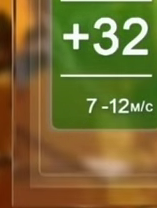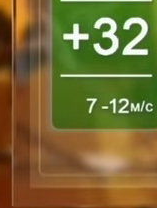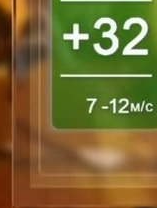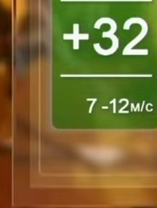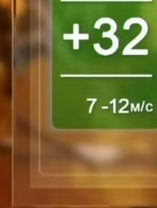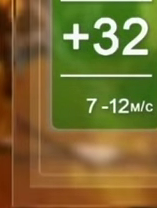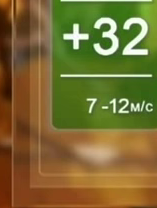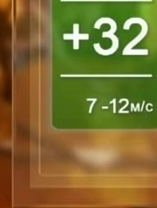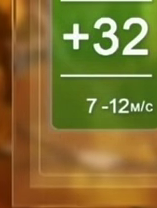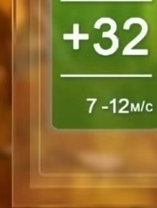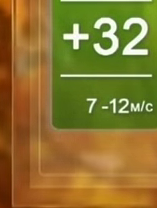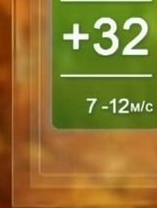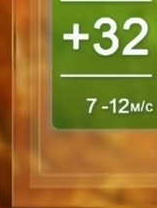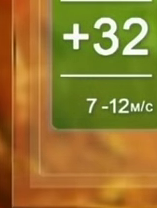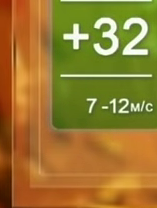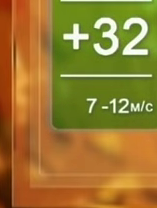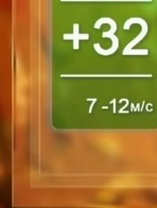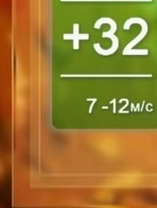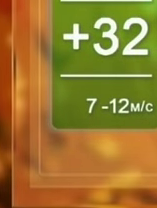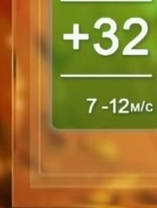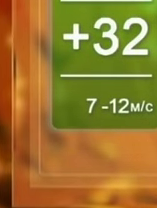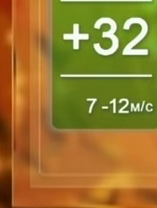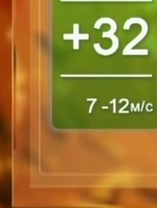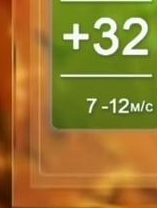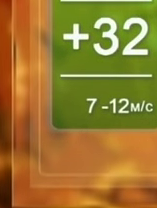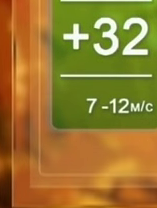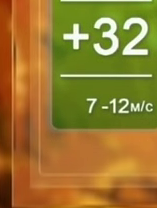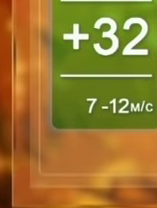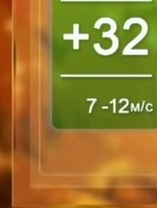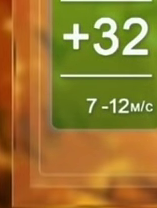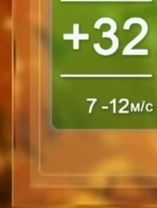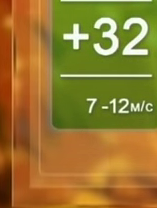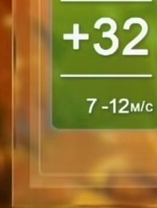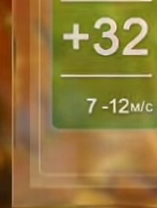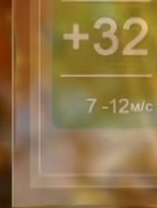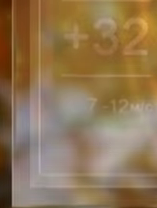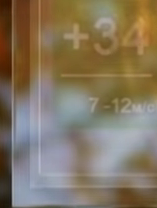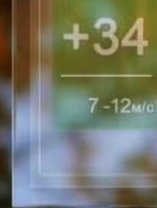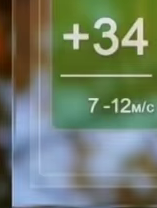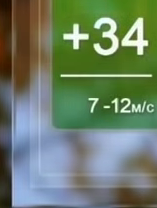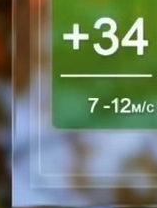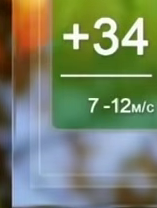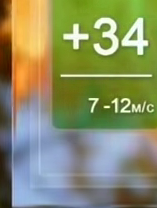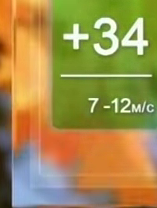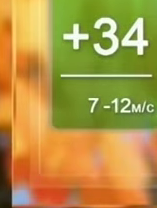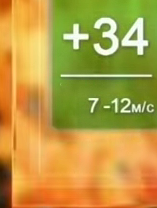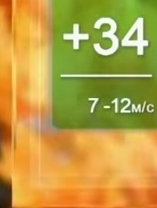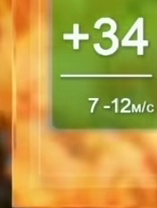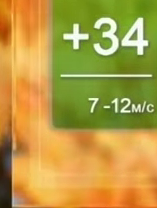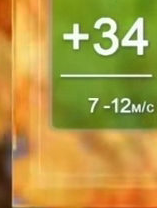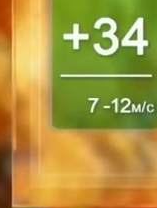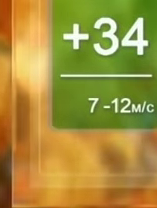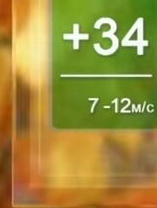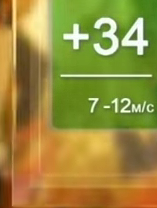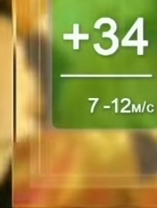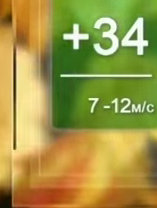Температура повітря в області вночі плюс 17, плюс 22, в день 32-37 градусів тепла. У Хмельницькому вночі повітря